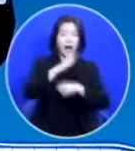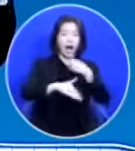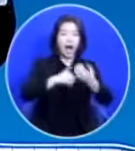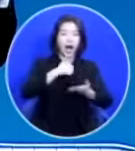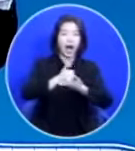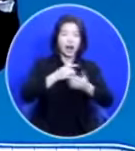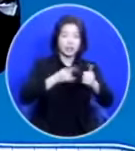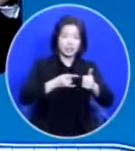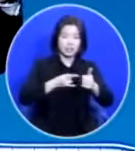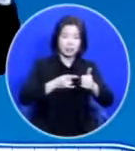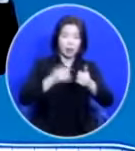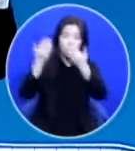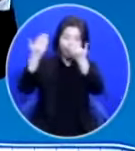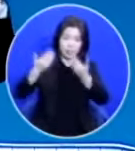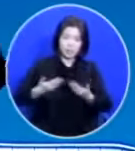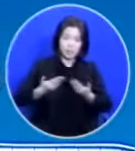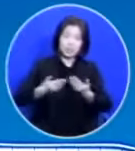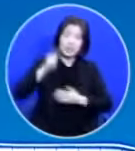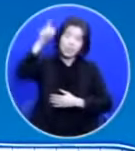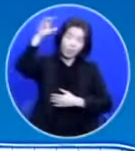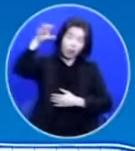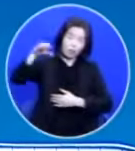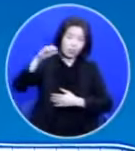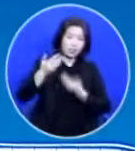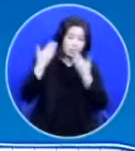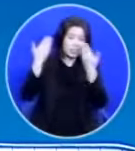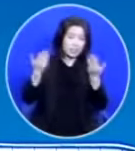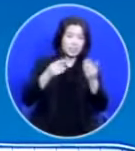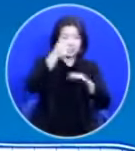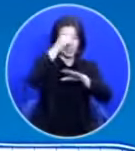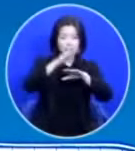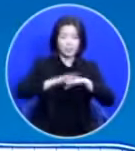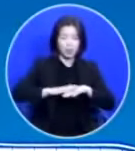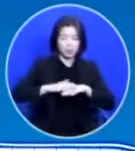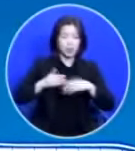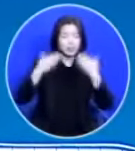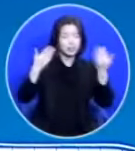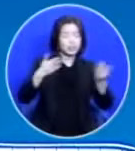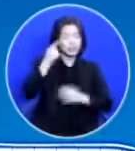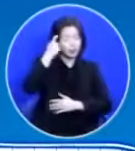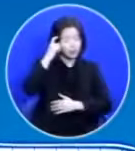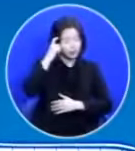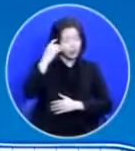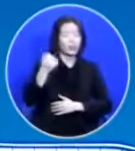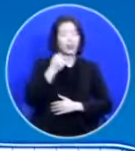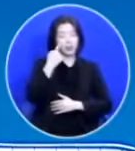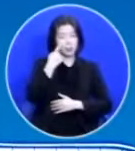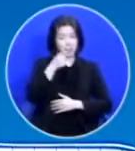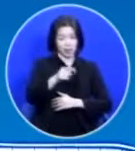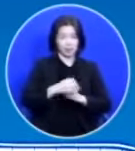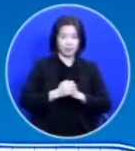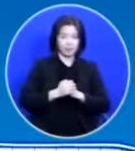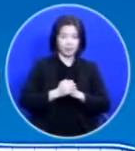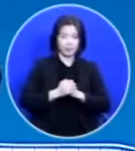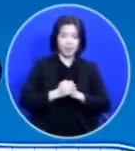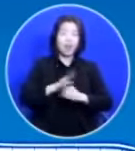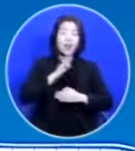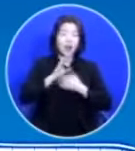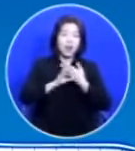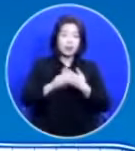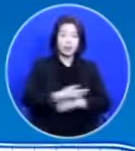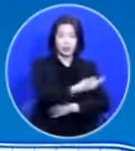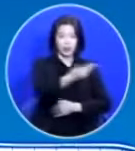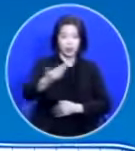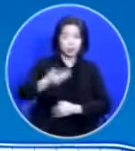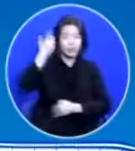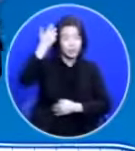받으시는 천상에서 드리는 예배를 드린다고 한번 생각해 보십시오 그러면 여러분의